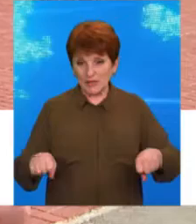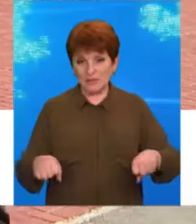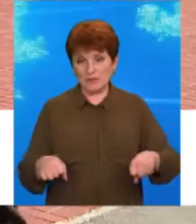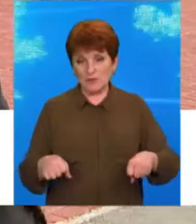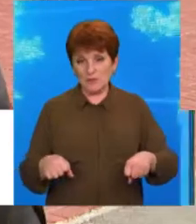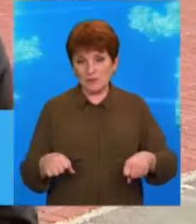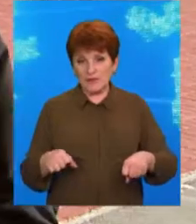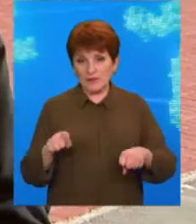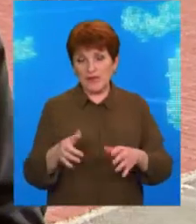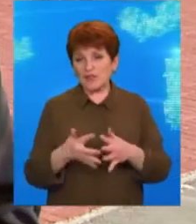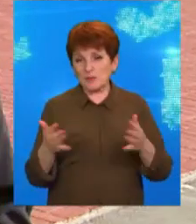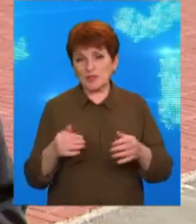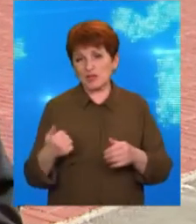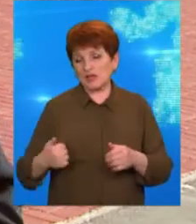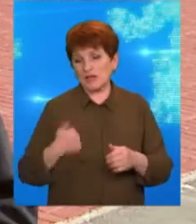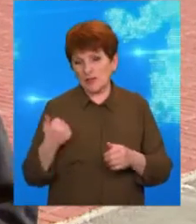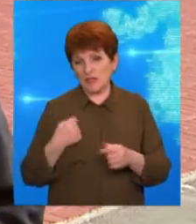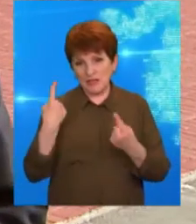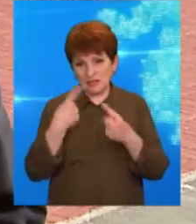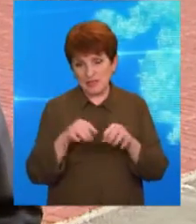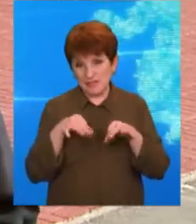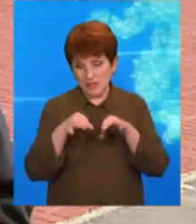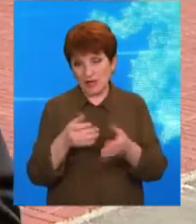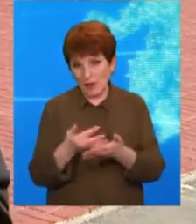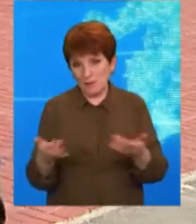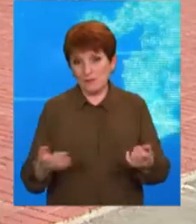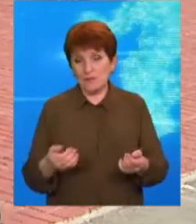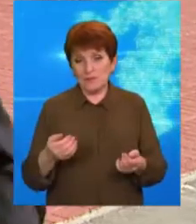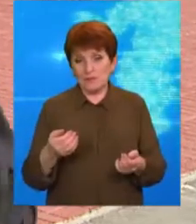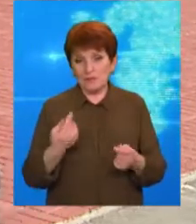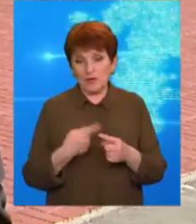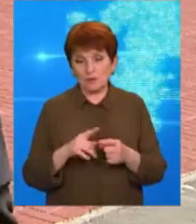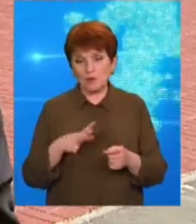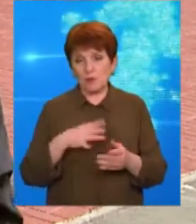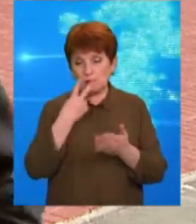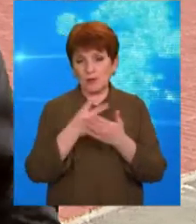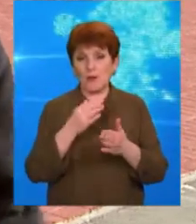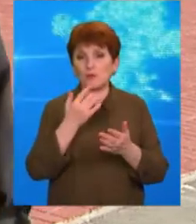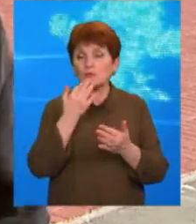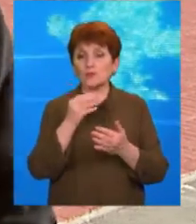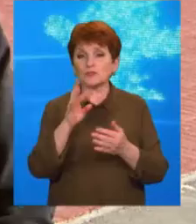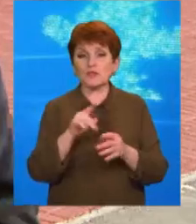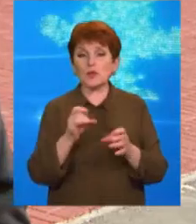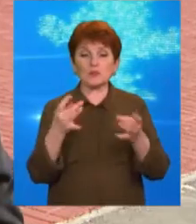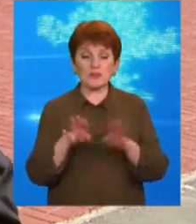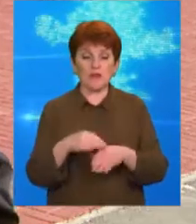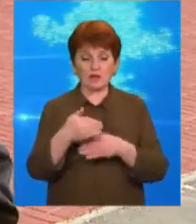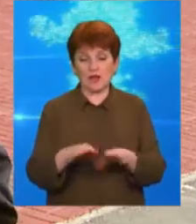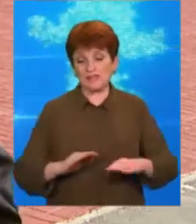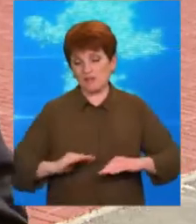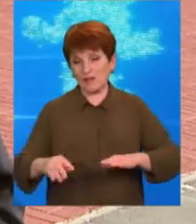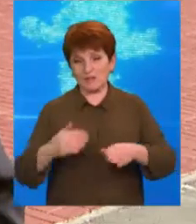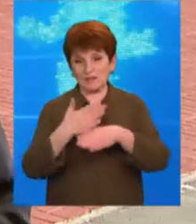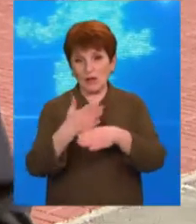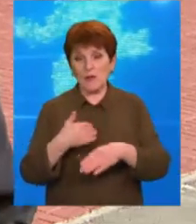То есть небольшая такая военная техника. Поэтому, чтобы предметы музейные не стояли просто на асфальте, мы